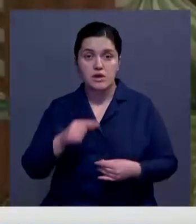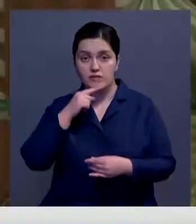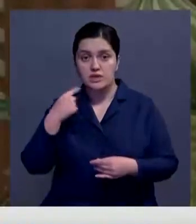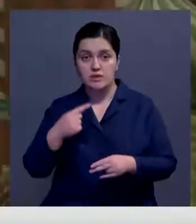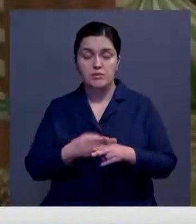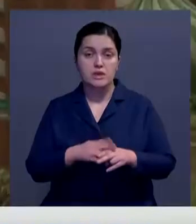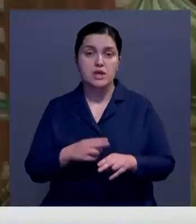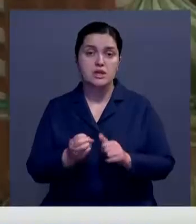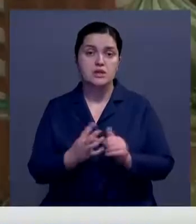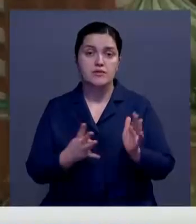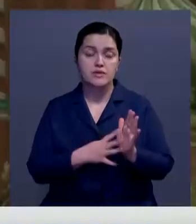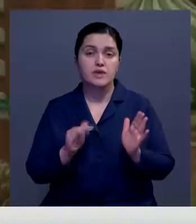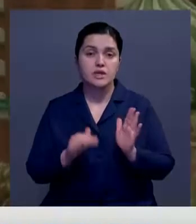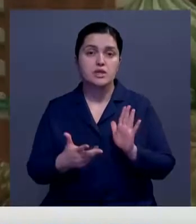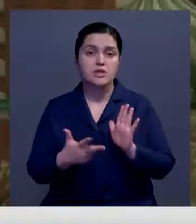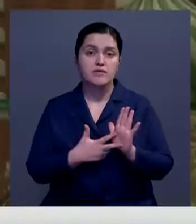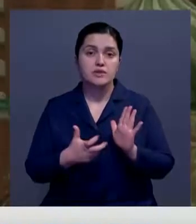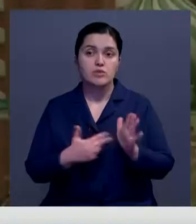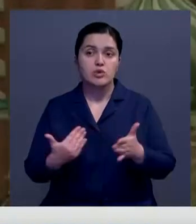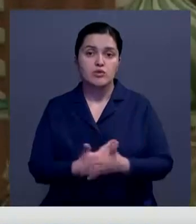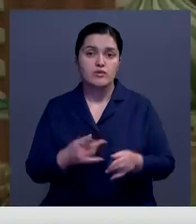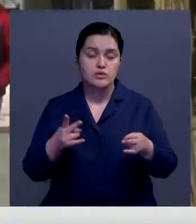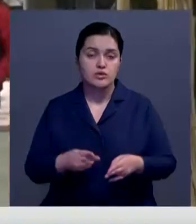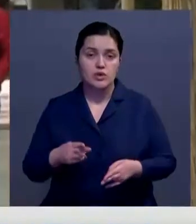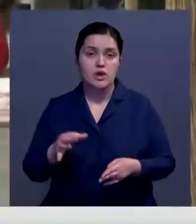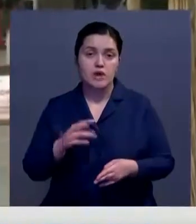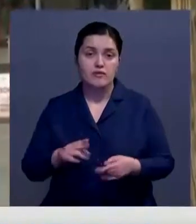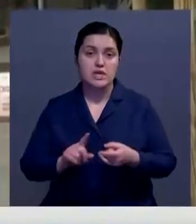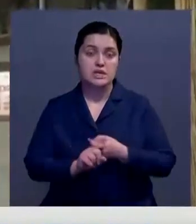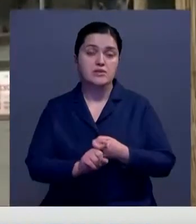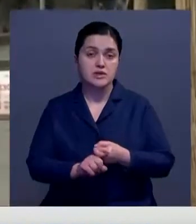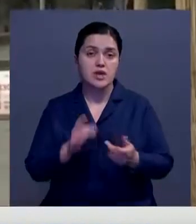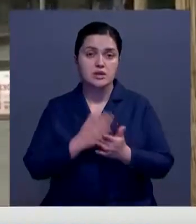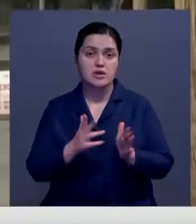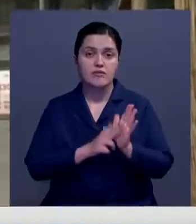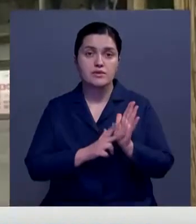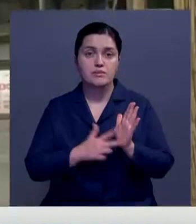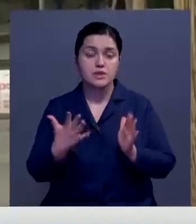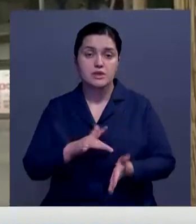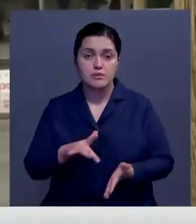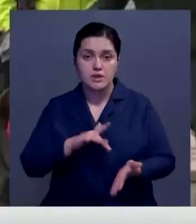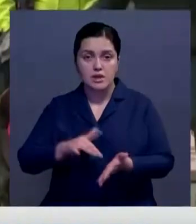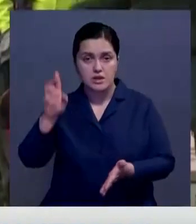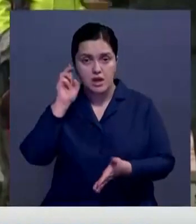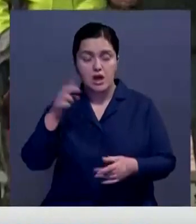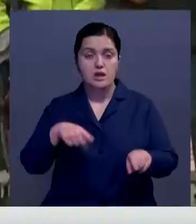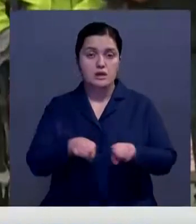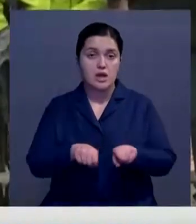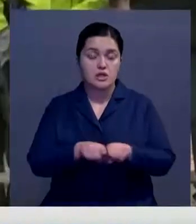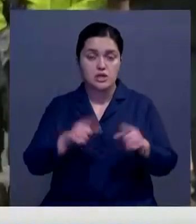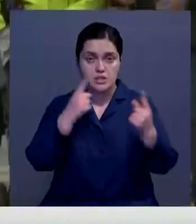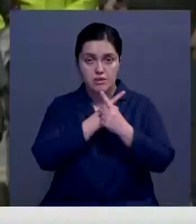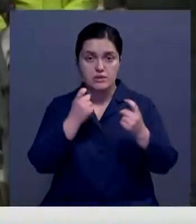в России подтверждено свыше 19 800 новых случаев ковид. Заражения зафиксированы в 85 регионах страны.